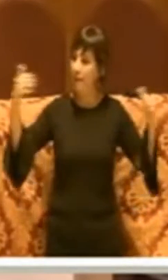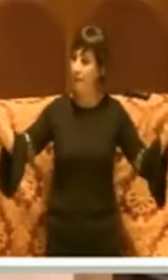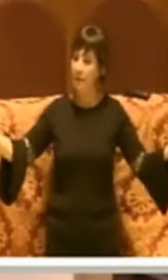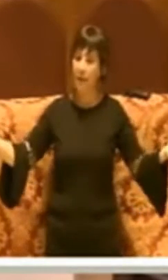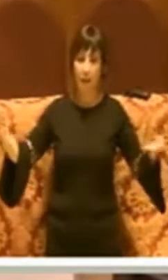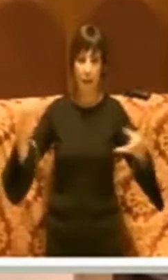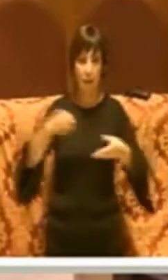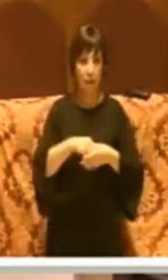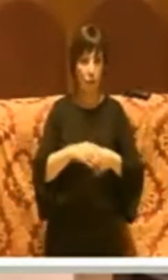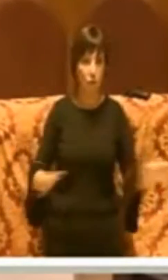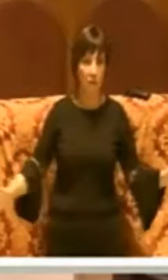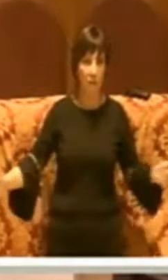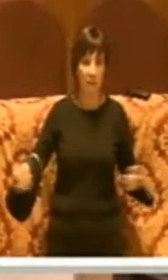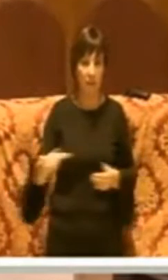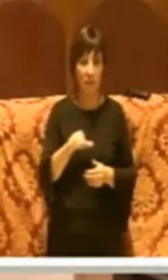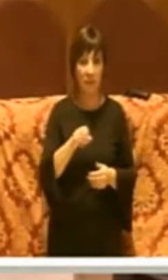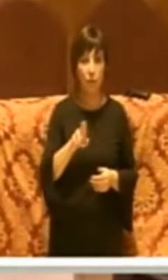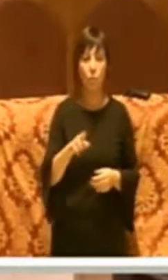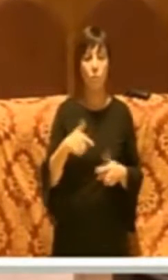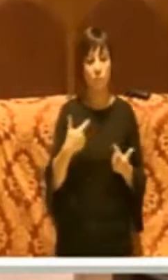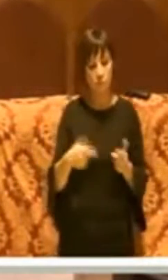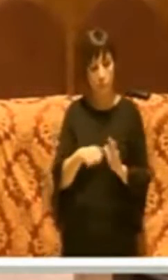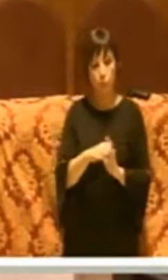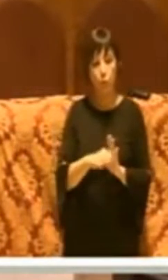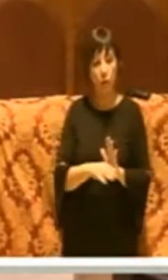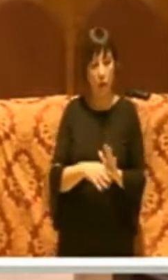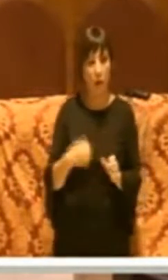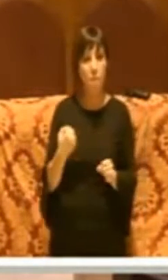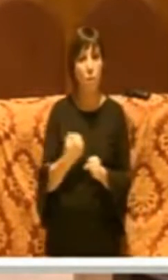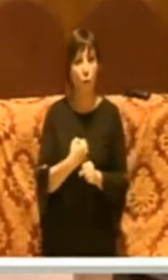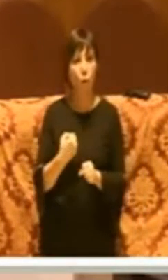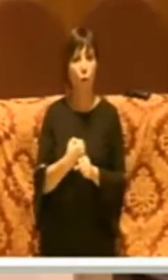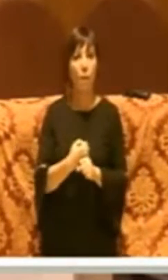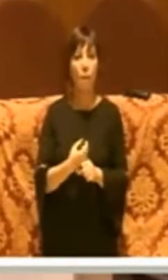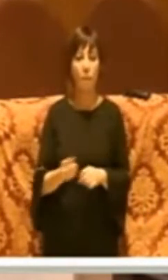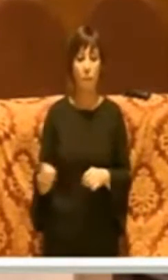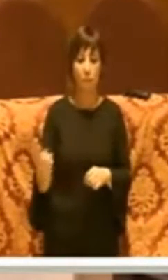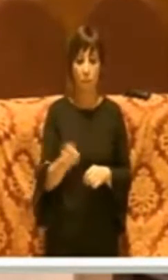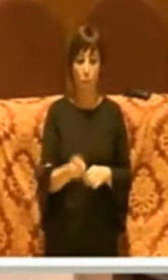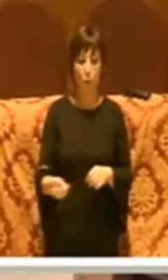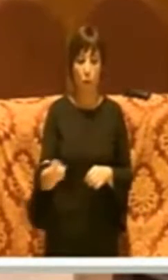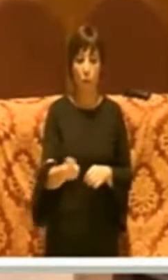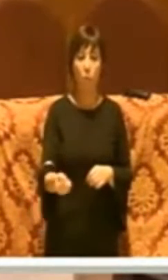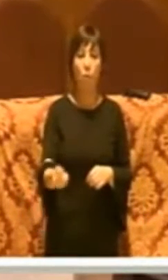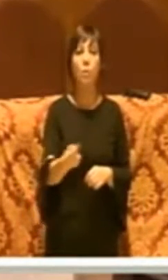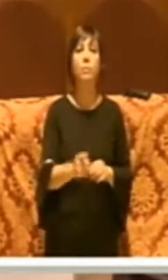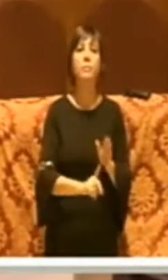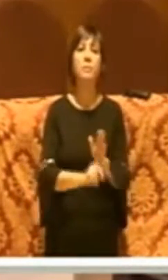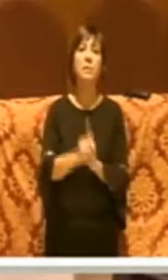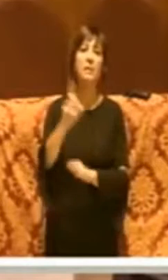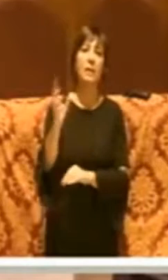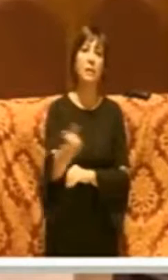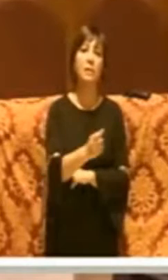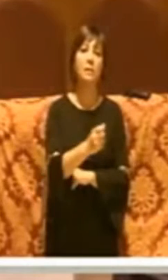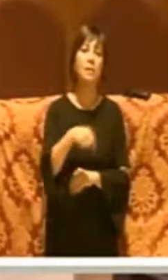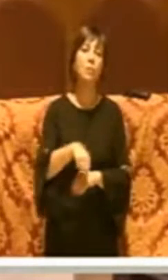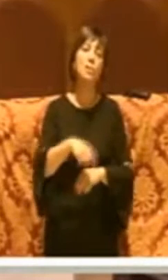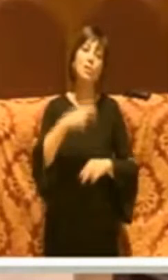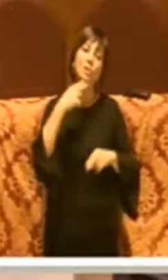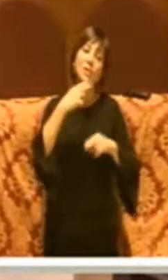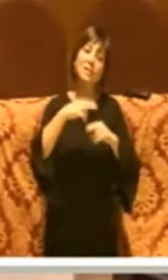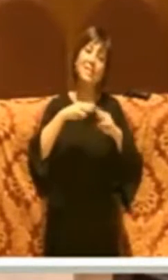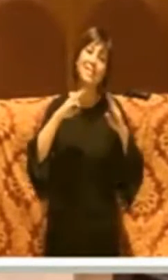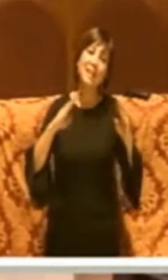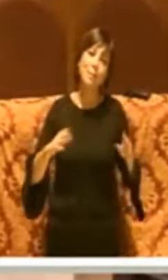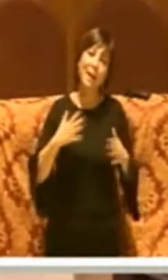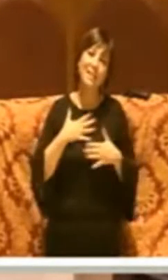Simu proprio per avere un programma di opere che man mano vengono realizzate e questo a casa mia si chiama